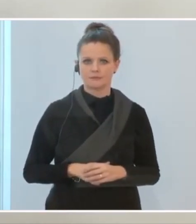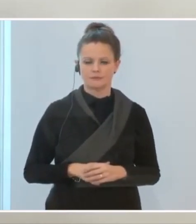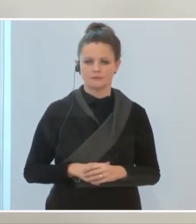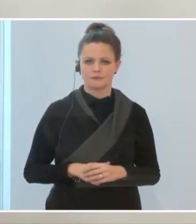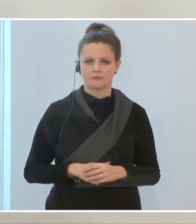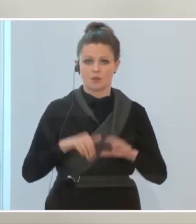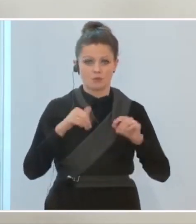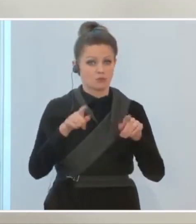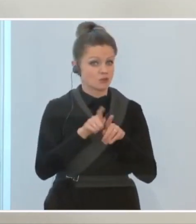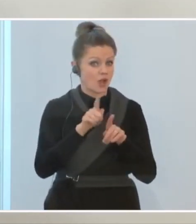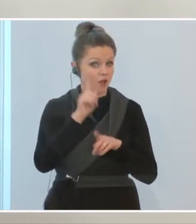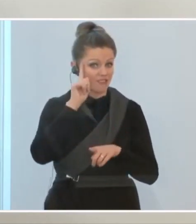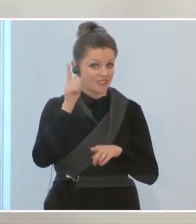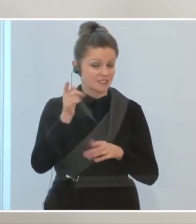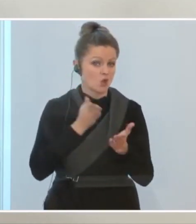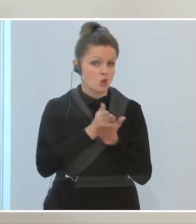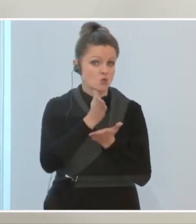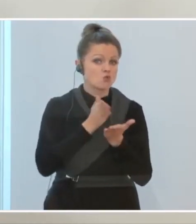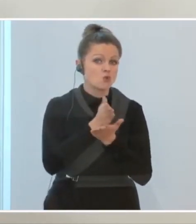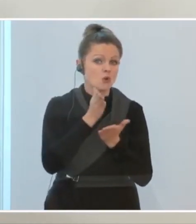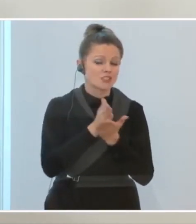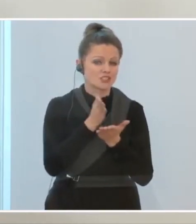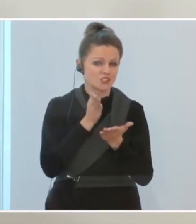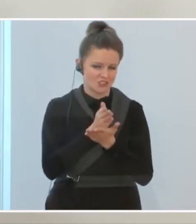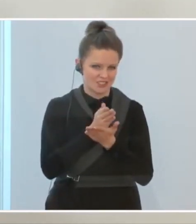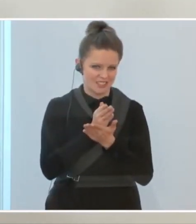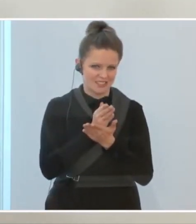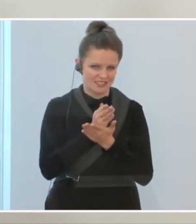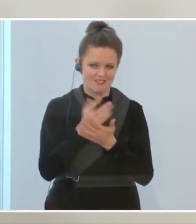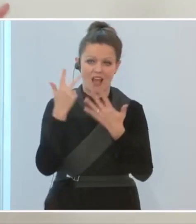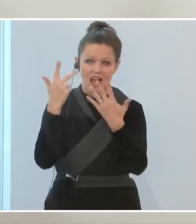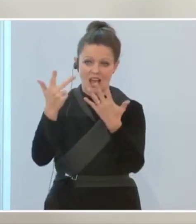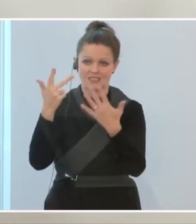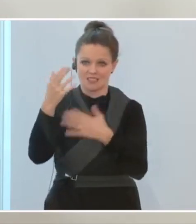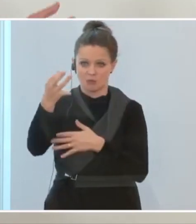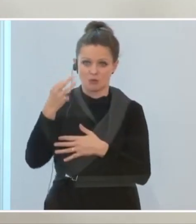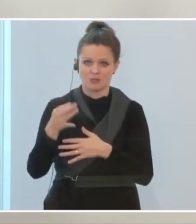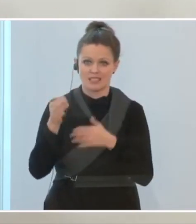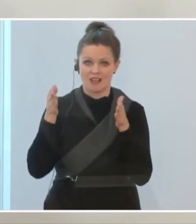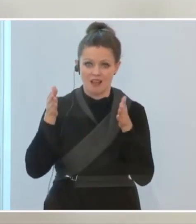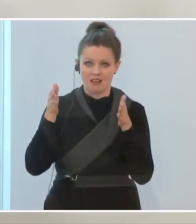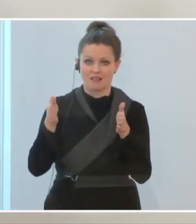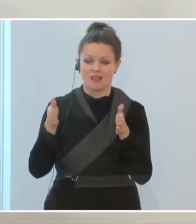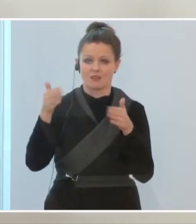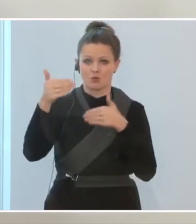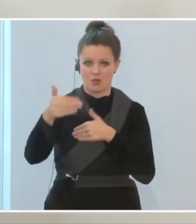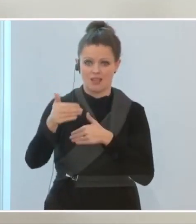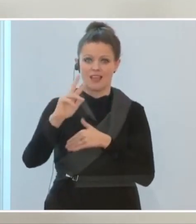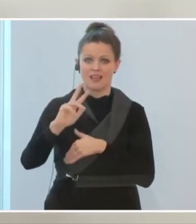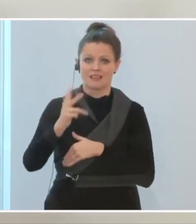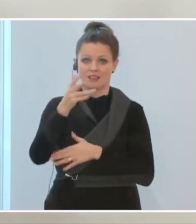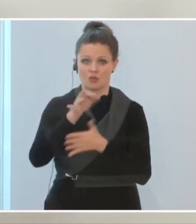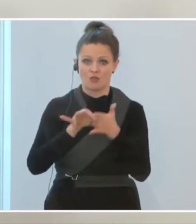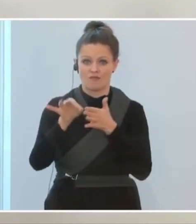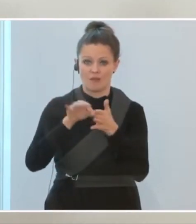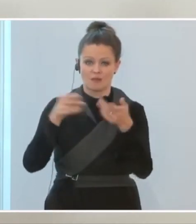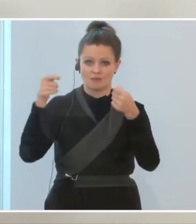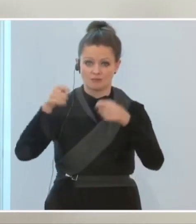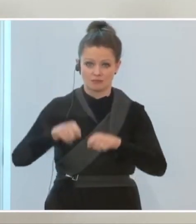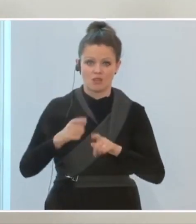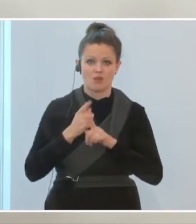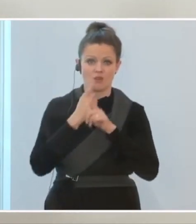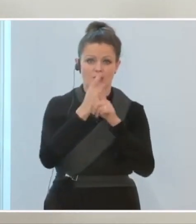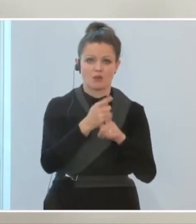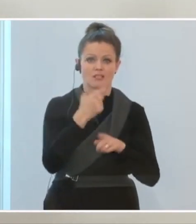Man muss wissen, dass das Durchschnittsgrößen waren. Wir haben 80 Prozent gehabt für diese Kategorie, die am 3. November geschlossen wurde. In der Folge